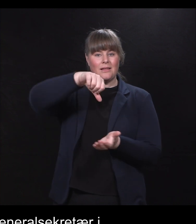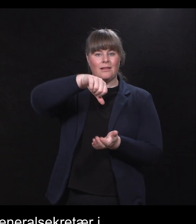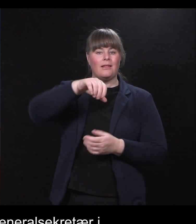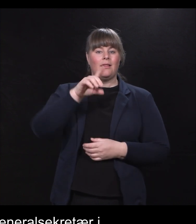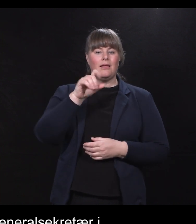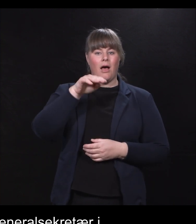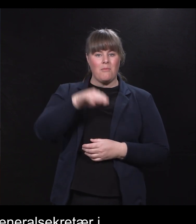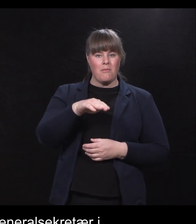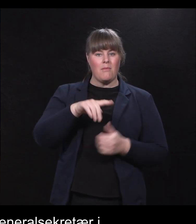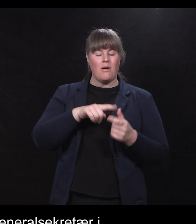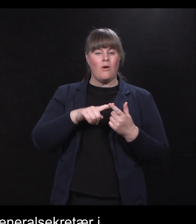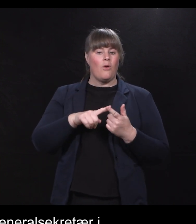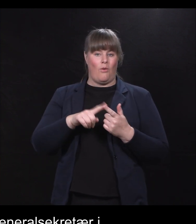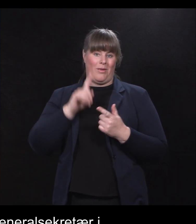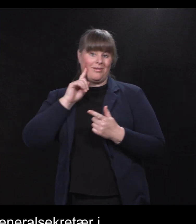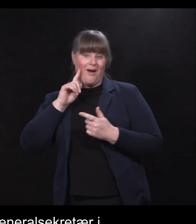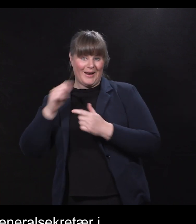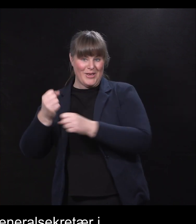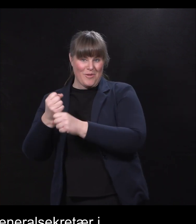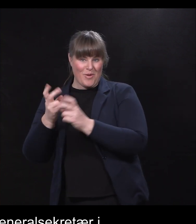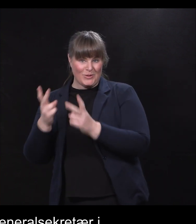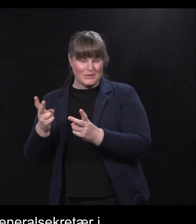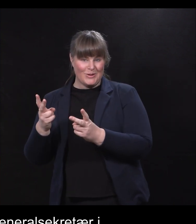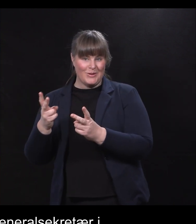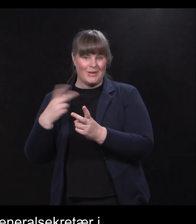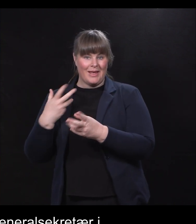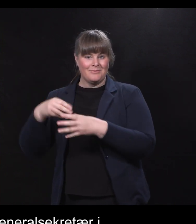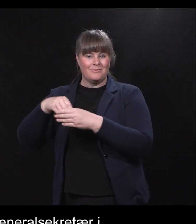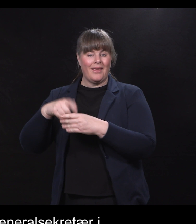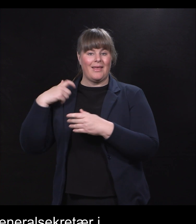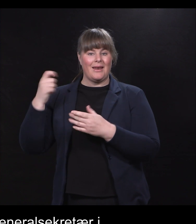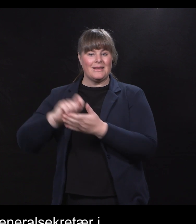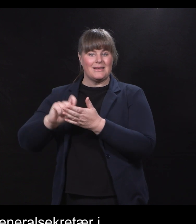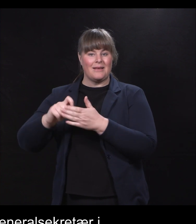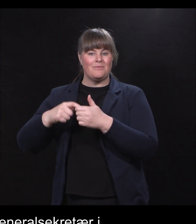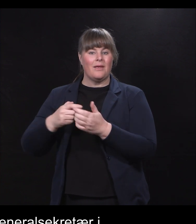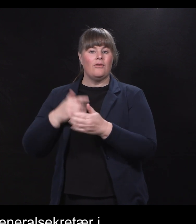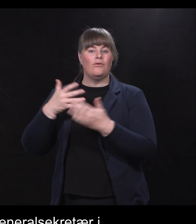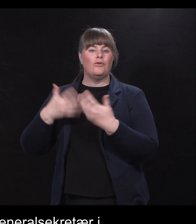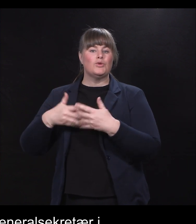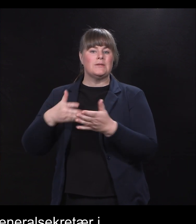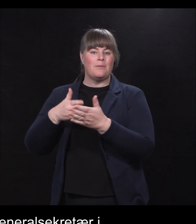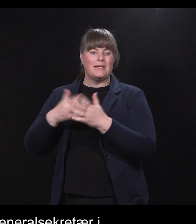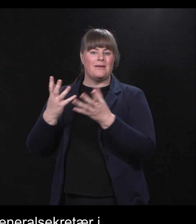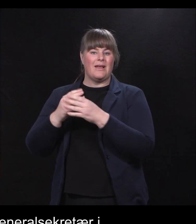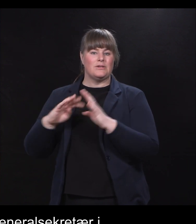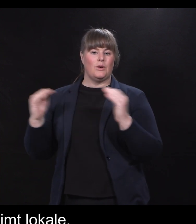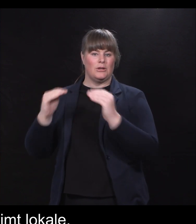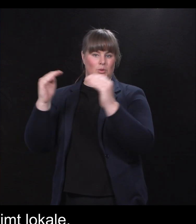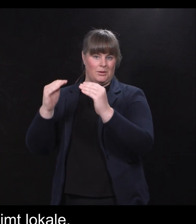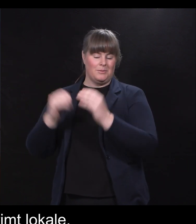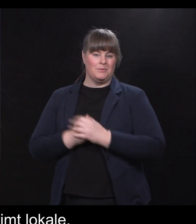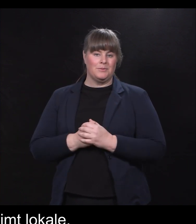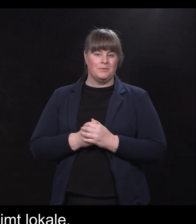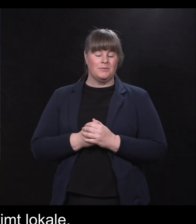en daglig jobb med å være generalsekretær i funksjonshemmets fellesorganisasjon. Så vet dere det. Vi